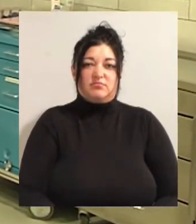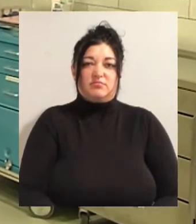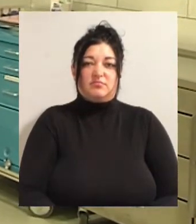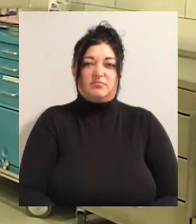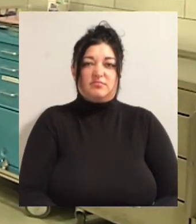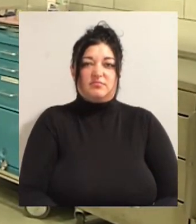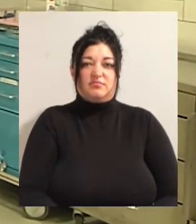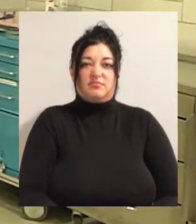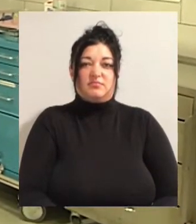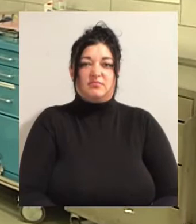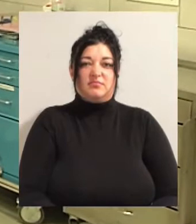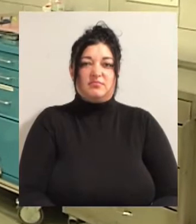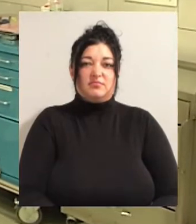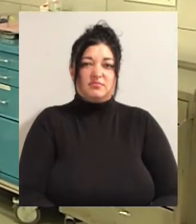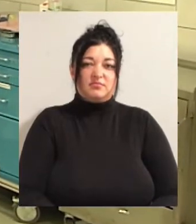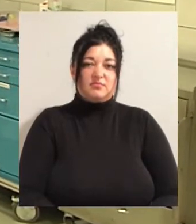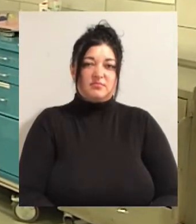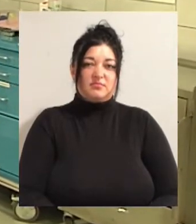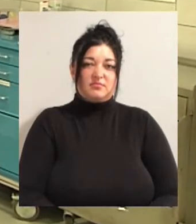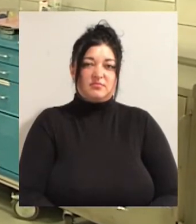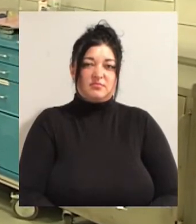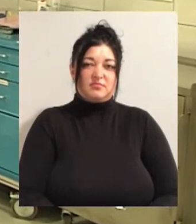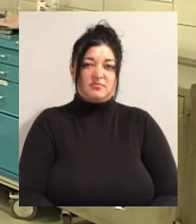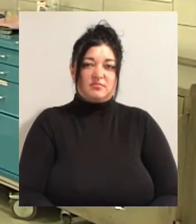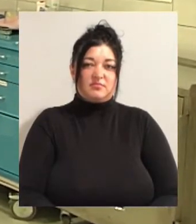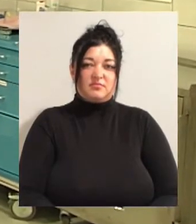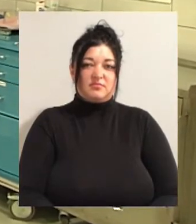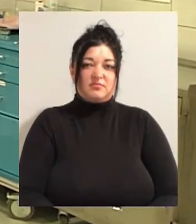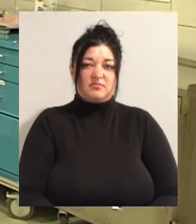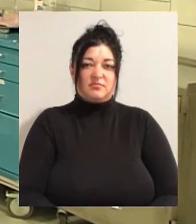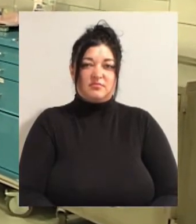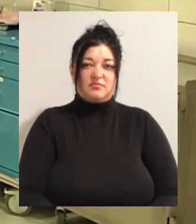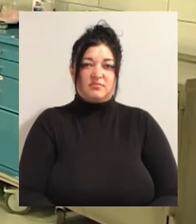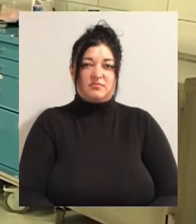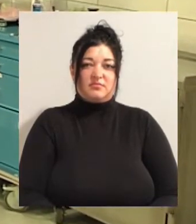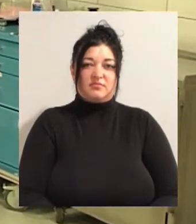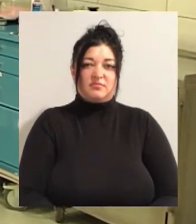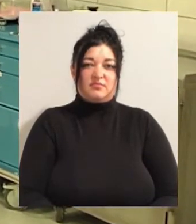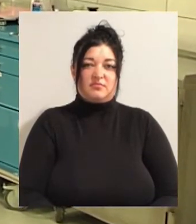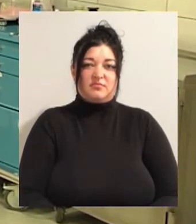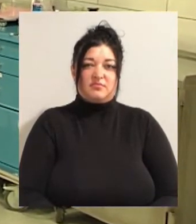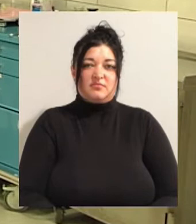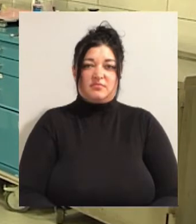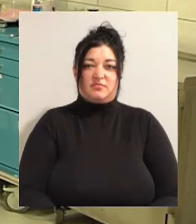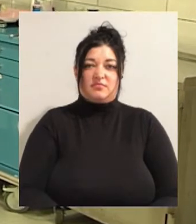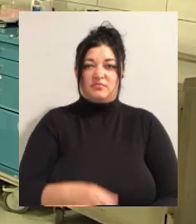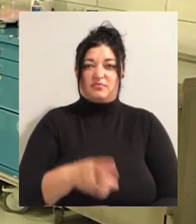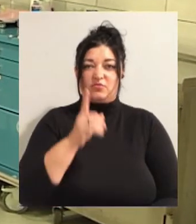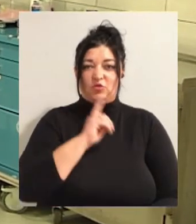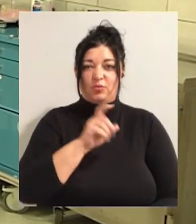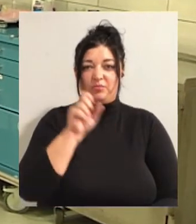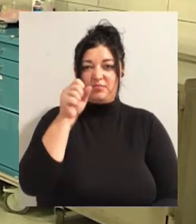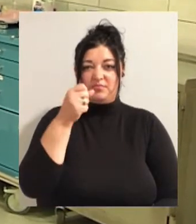непосередньо регулювати угол освіщення лампи, яркості і фокуси. Сюди одевається спеціальна матеріна азарта,